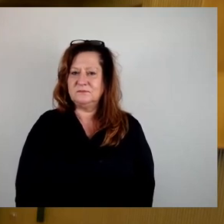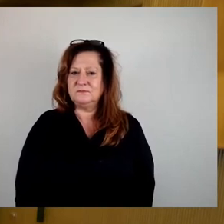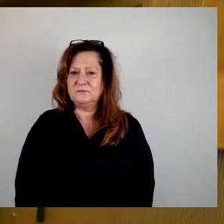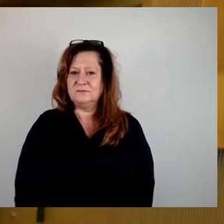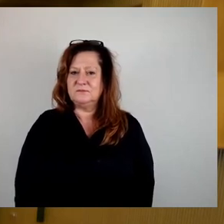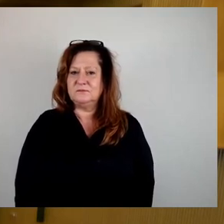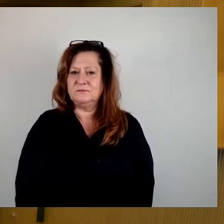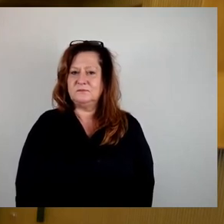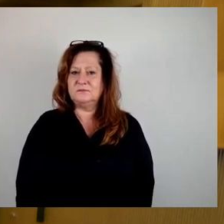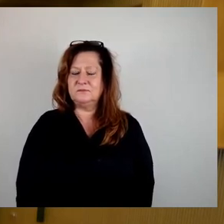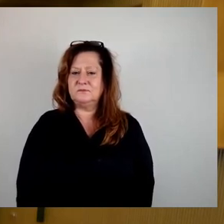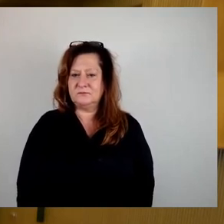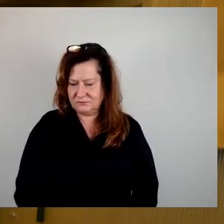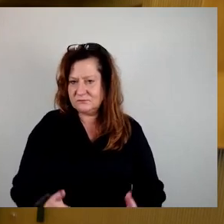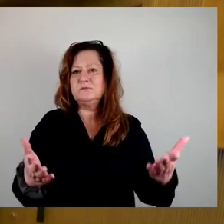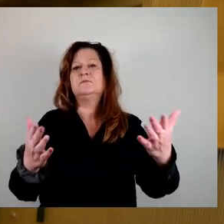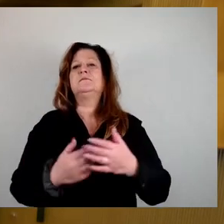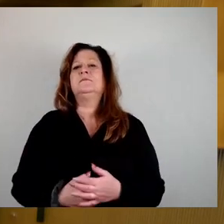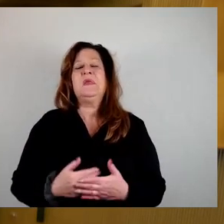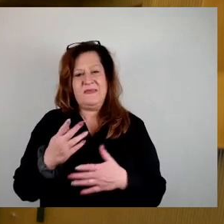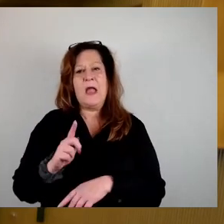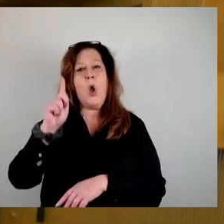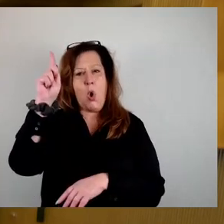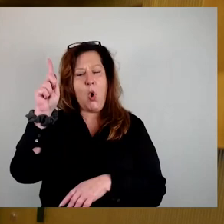Sehr geehrter Oberbürgermeister, liebe Kolleginnen und Kollegen,